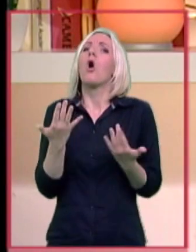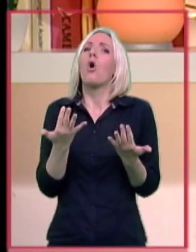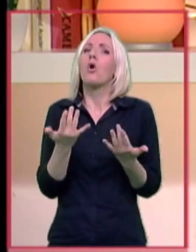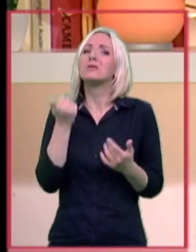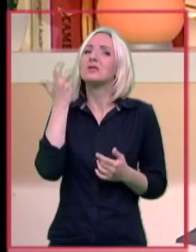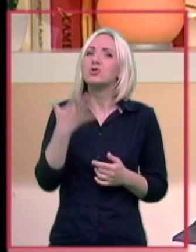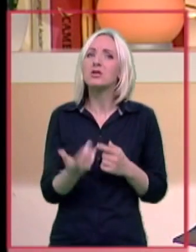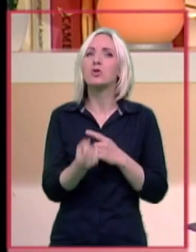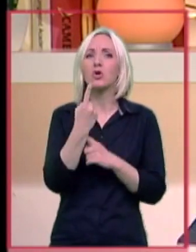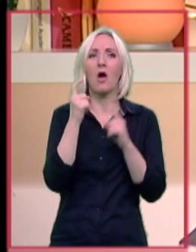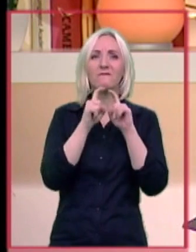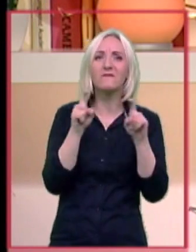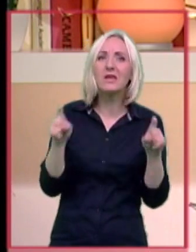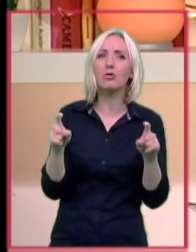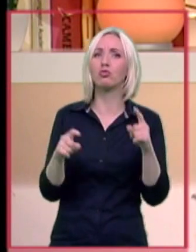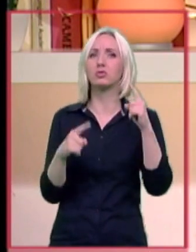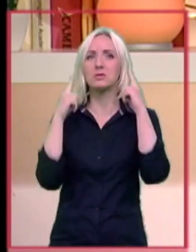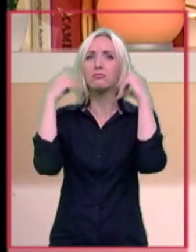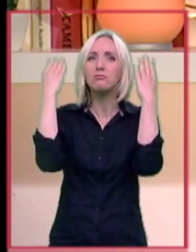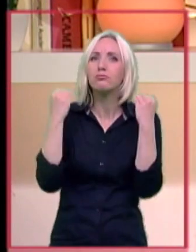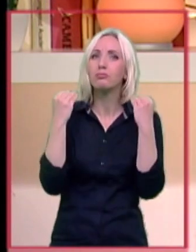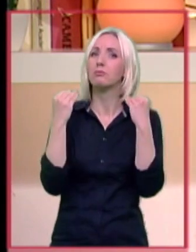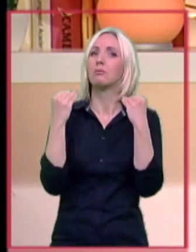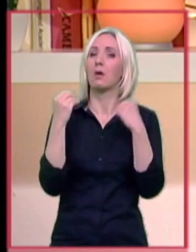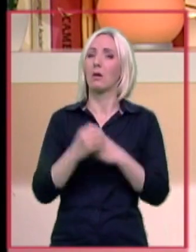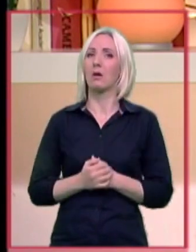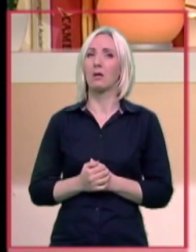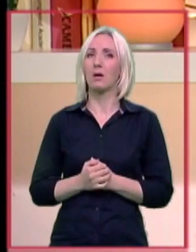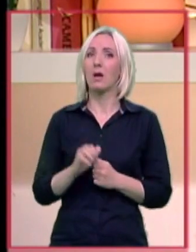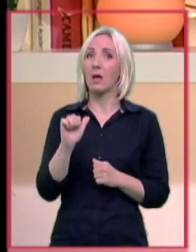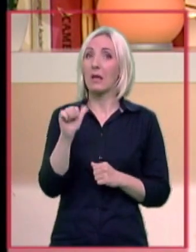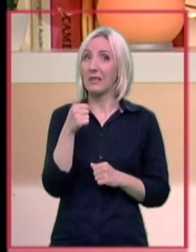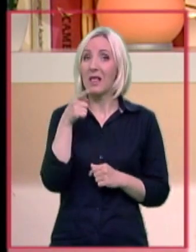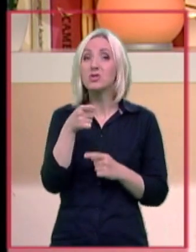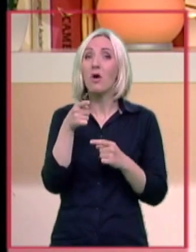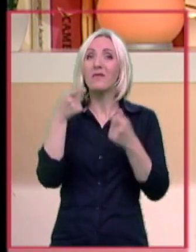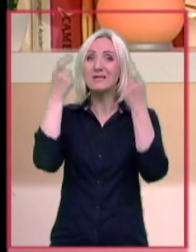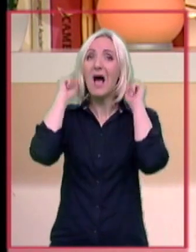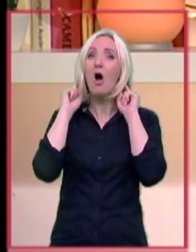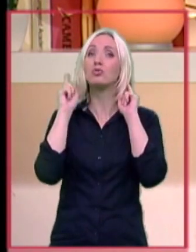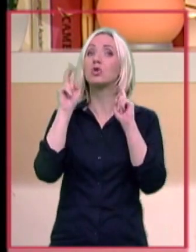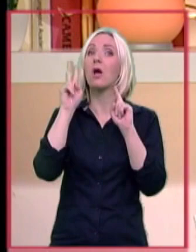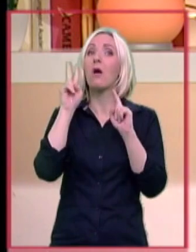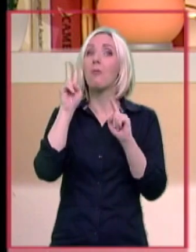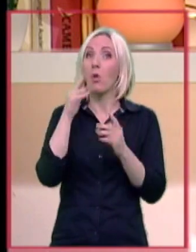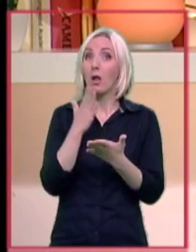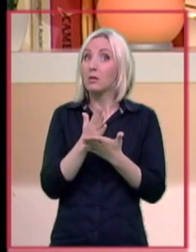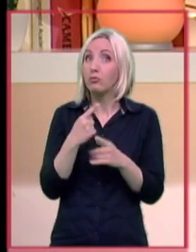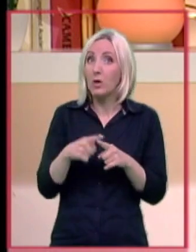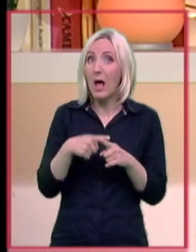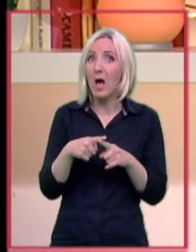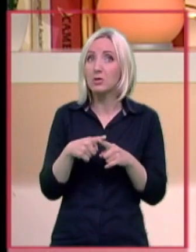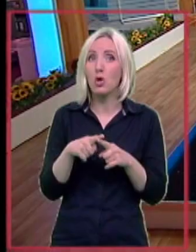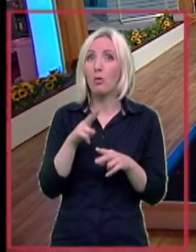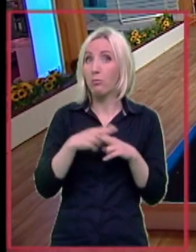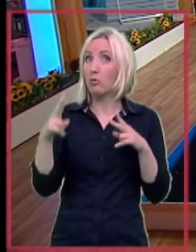da od nekog virusa nestane sluh? Recimo, da li su ove zauške mogle biti uzrok gubitka sluha? Ali da